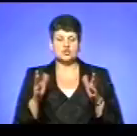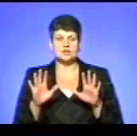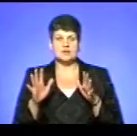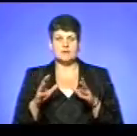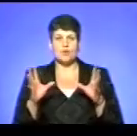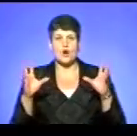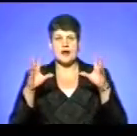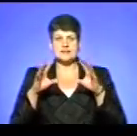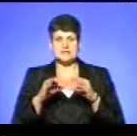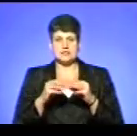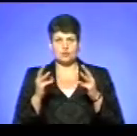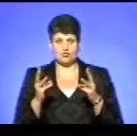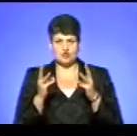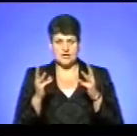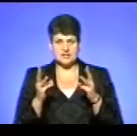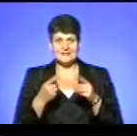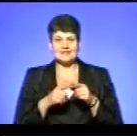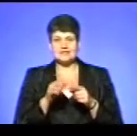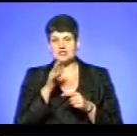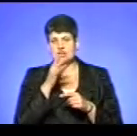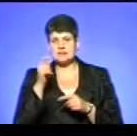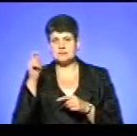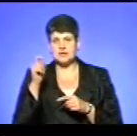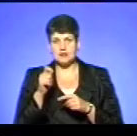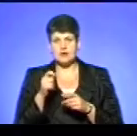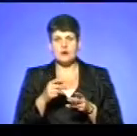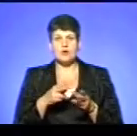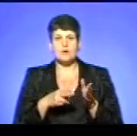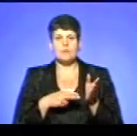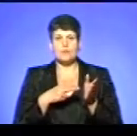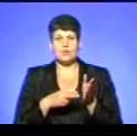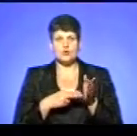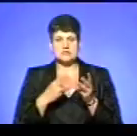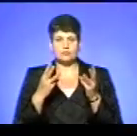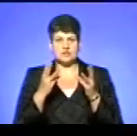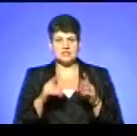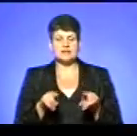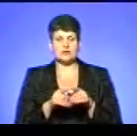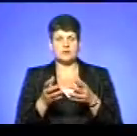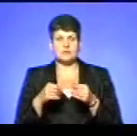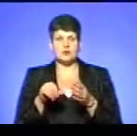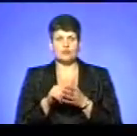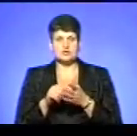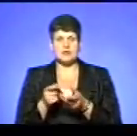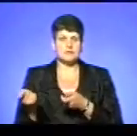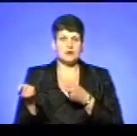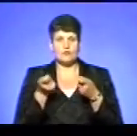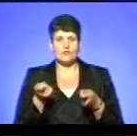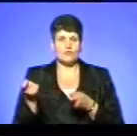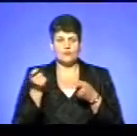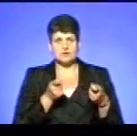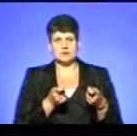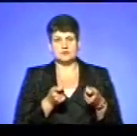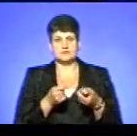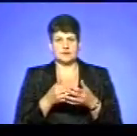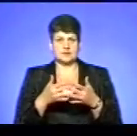пожежі. За цей час прибув пожежний поїзд, який також брав участь в гасінні пожежі шляхом підвозу вогнегасичих речовин.